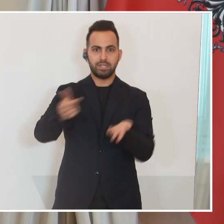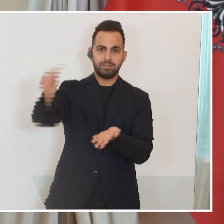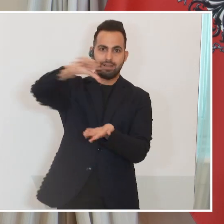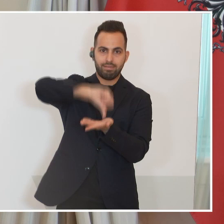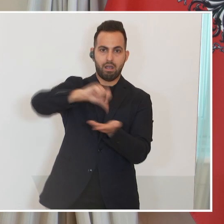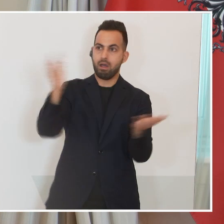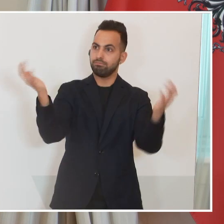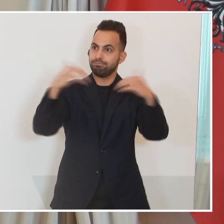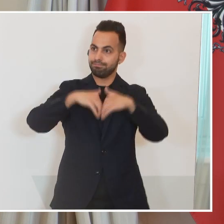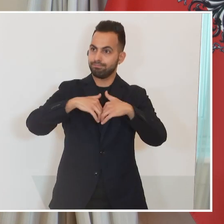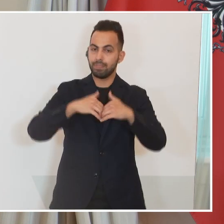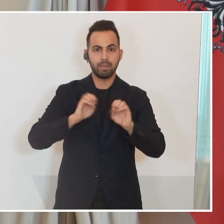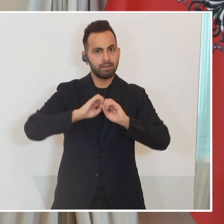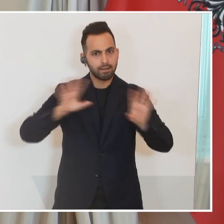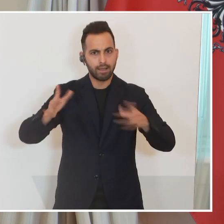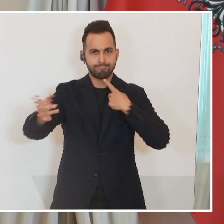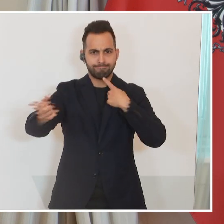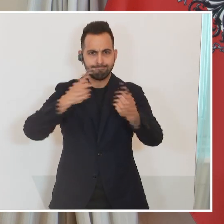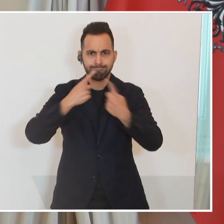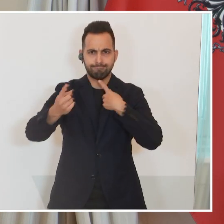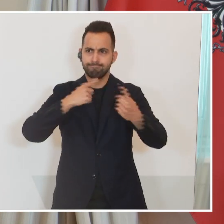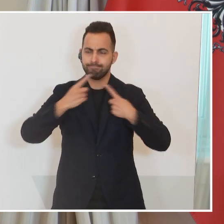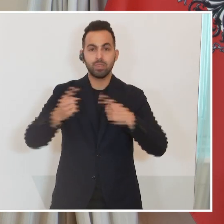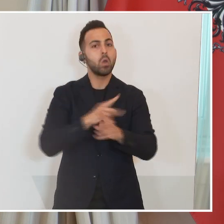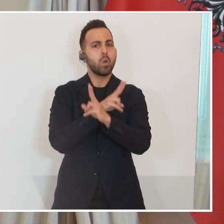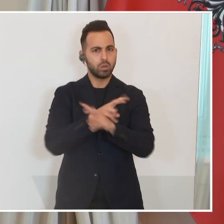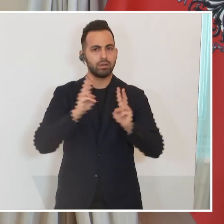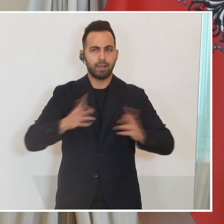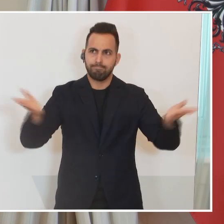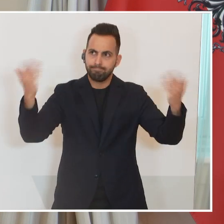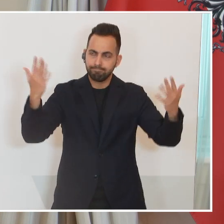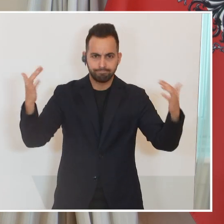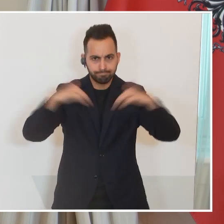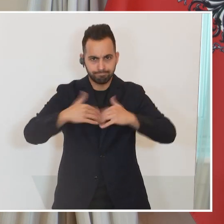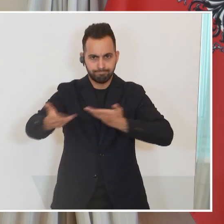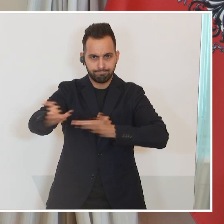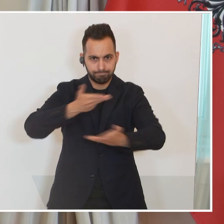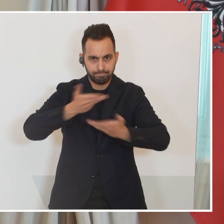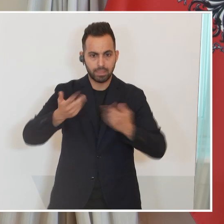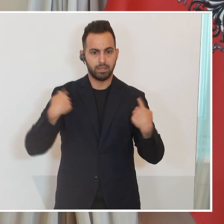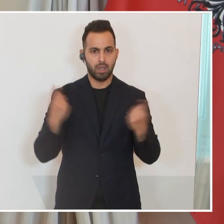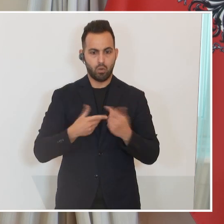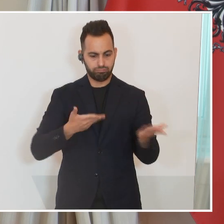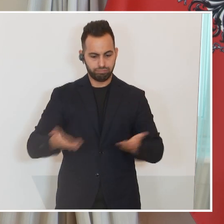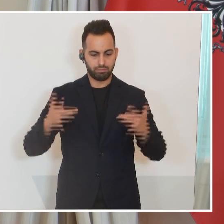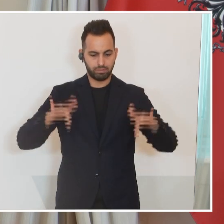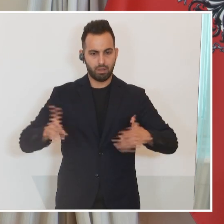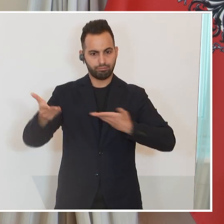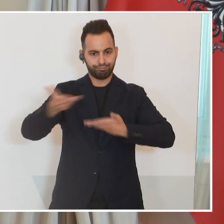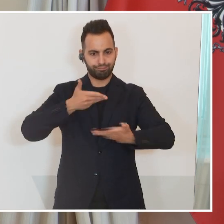harte Bretter bohren, Österreich, glaube ich, kann das ganz gut, und dazu stelle ich mich auch zur Verfügung.